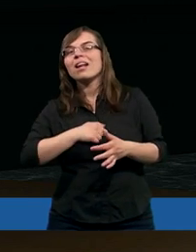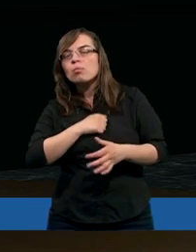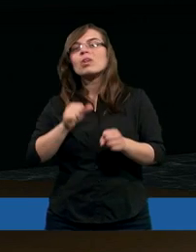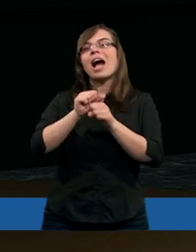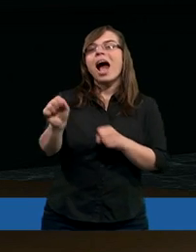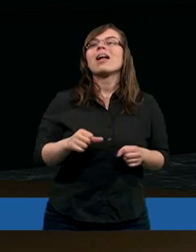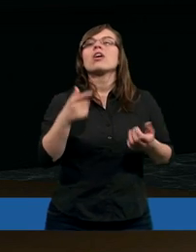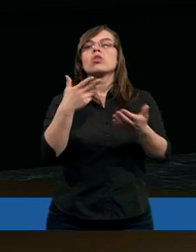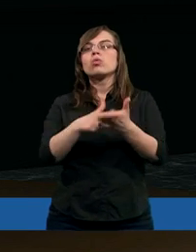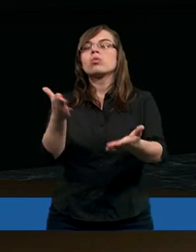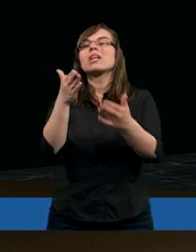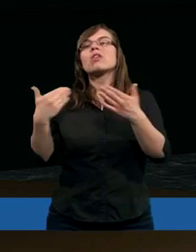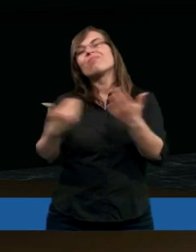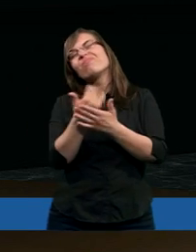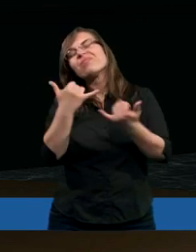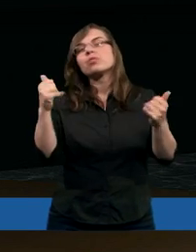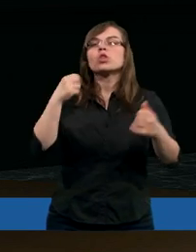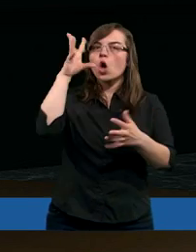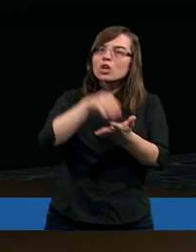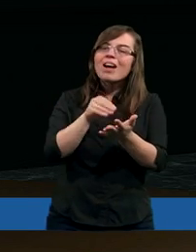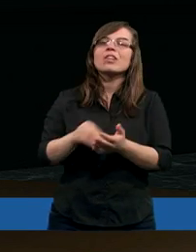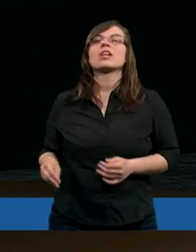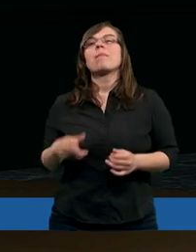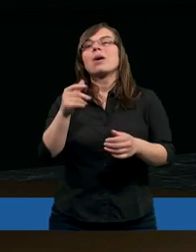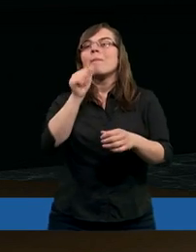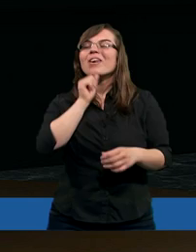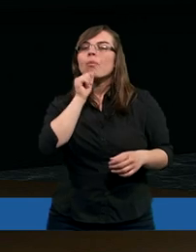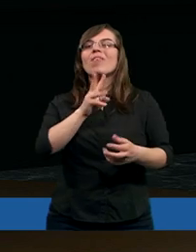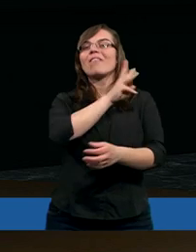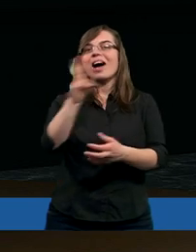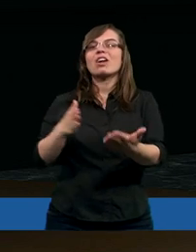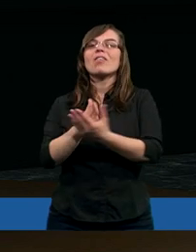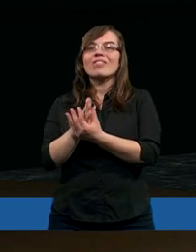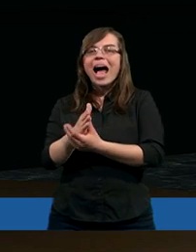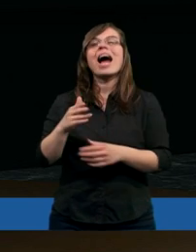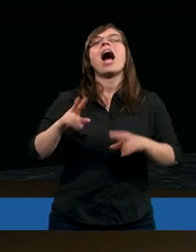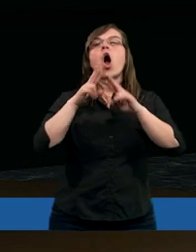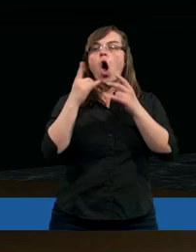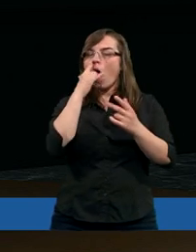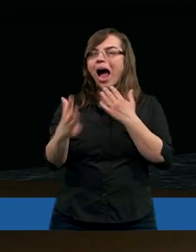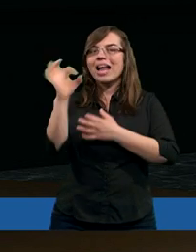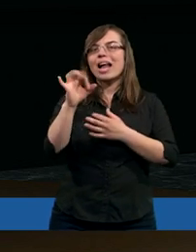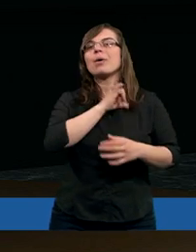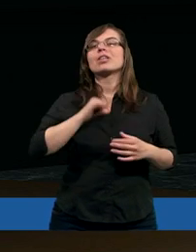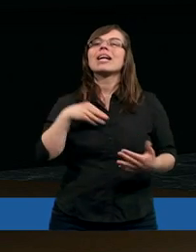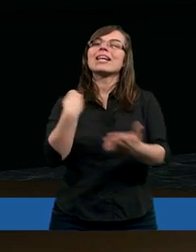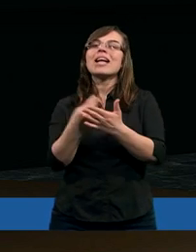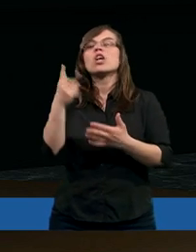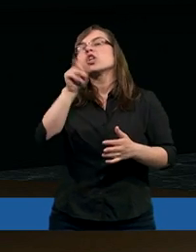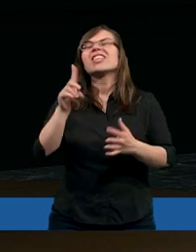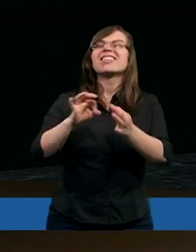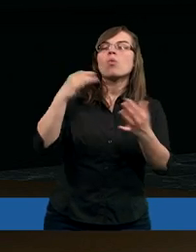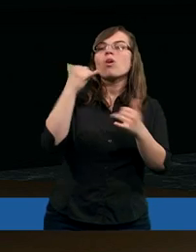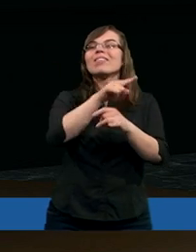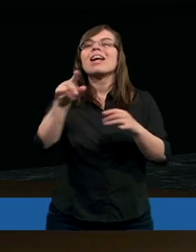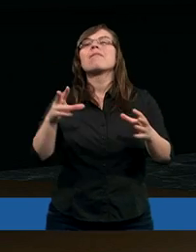zasmucani bywacie różnorodnymi doświadczeniami, ażeby wypróbowana wiara wasza okazała się cenniejsza niż znikome złoto